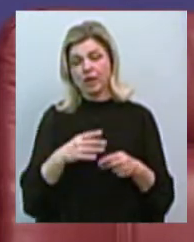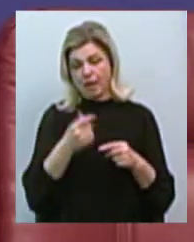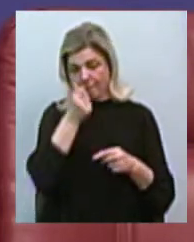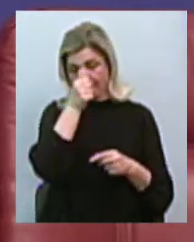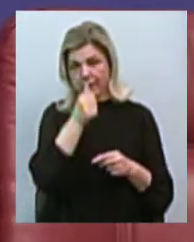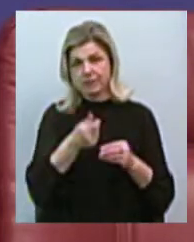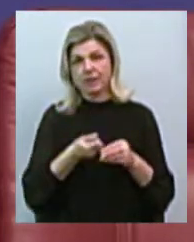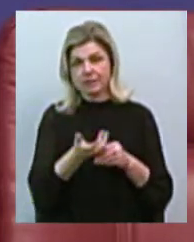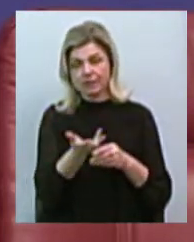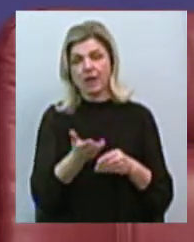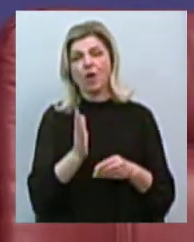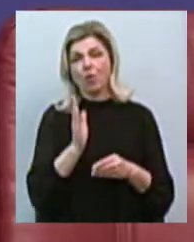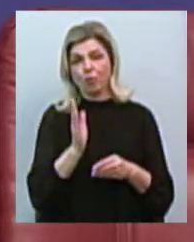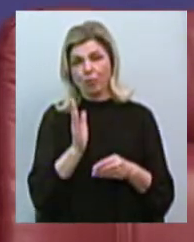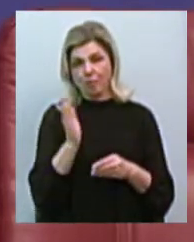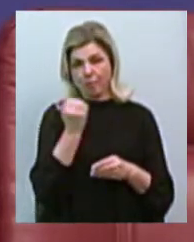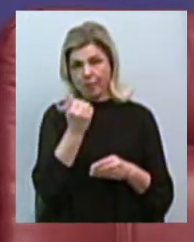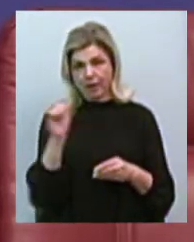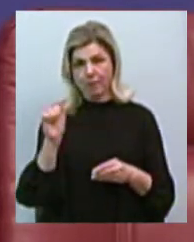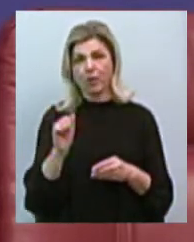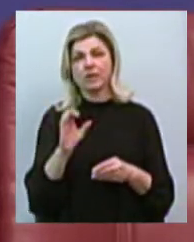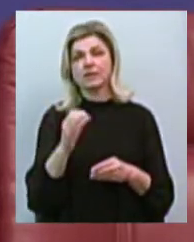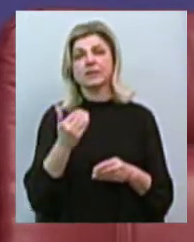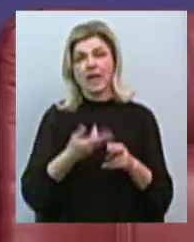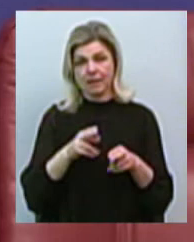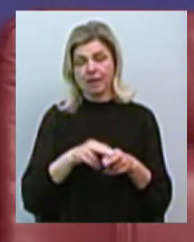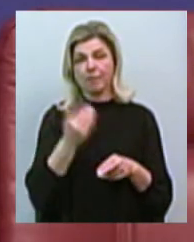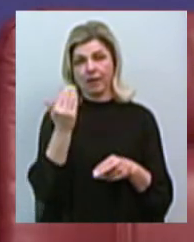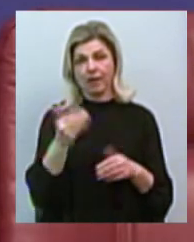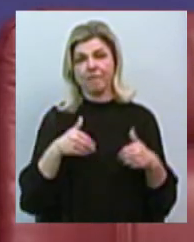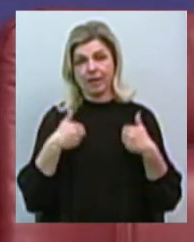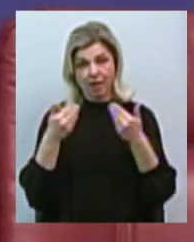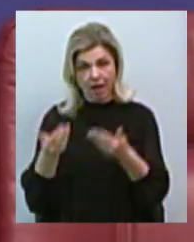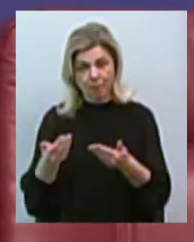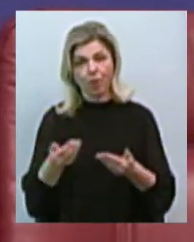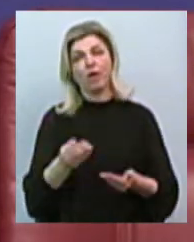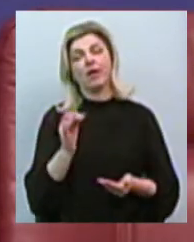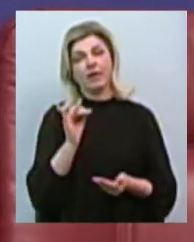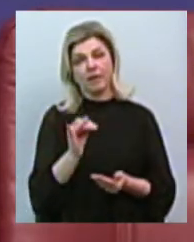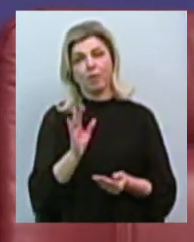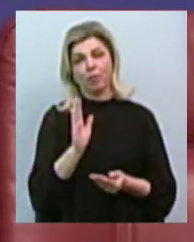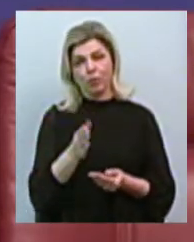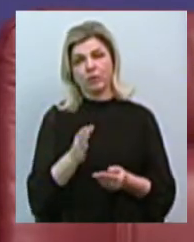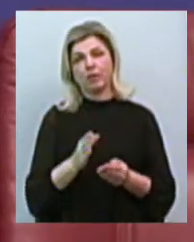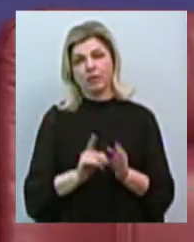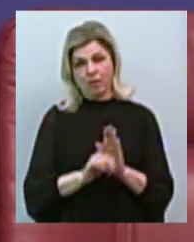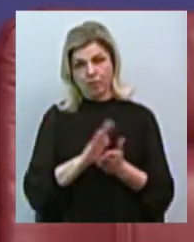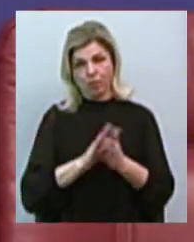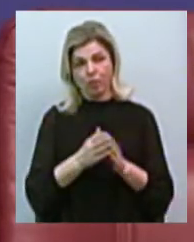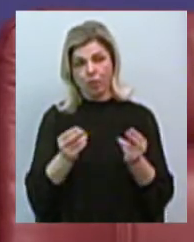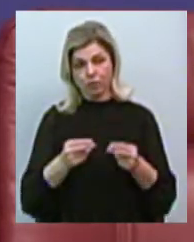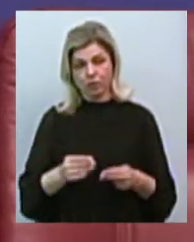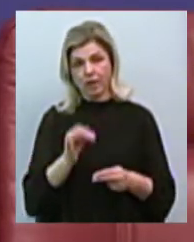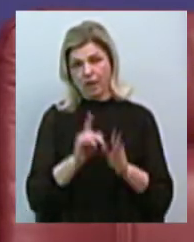переможці, з чим їх вітаємо, кладуть угоду про концесію і